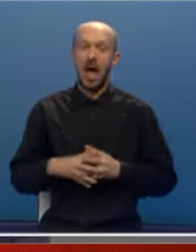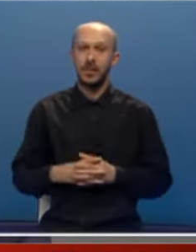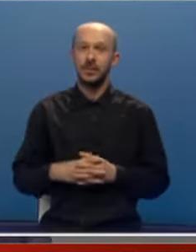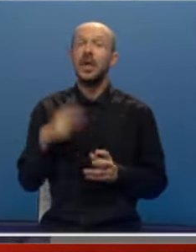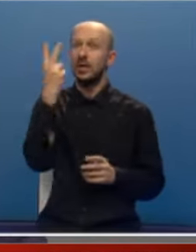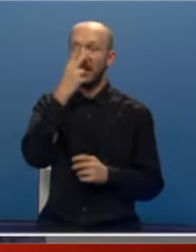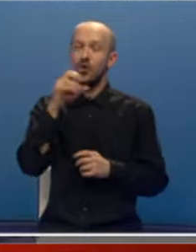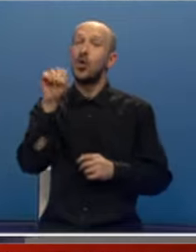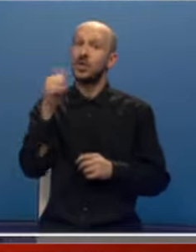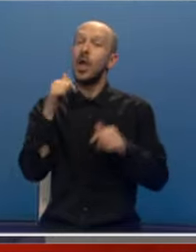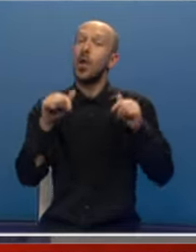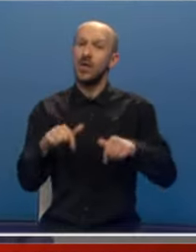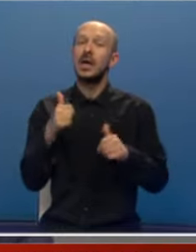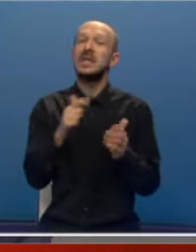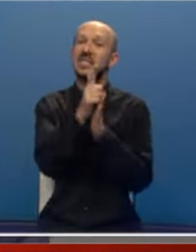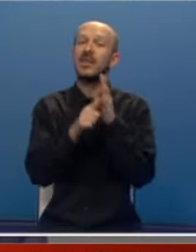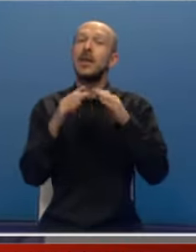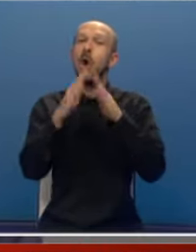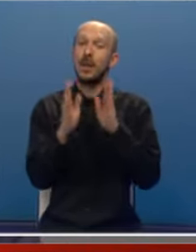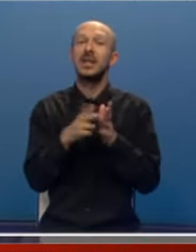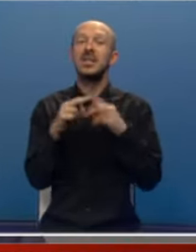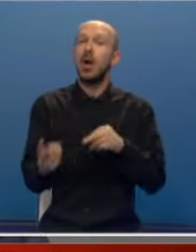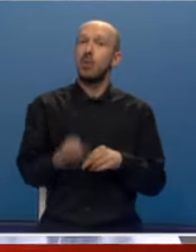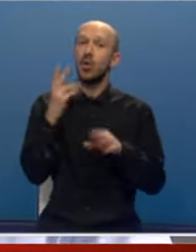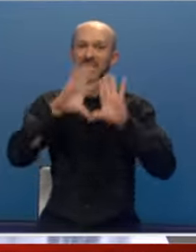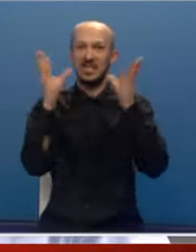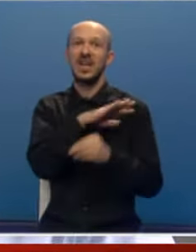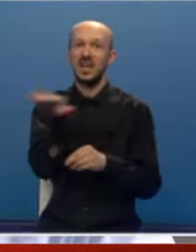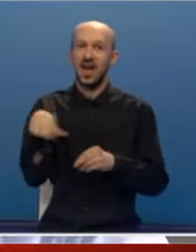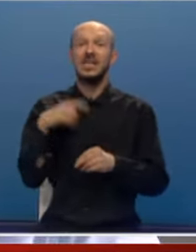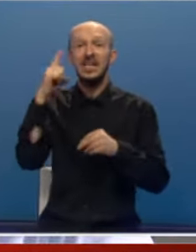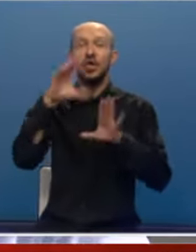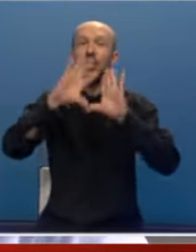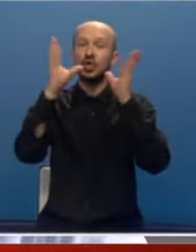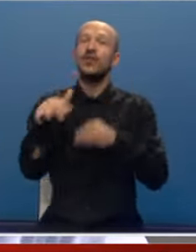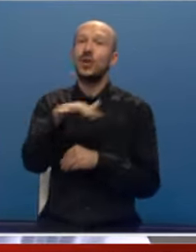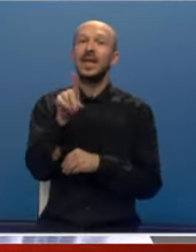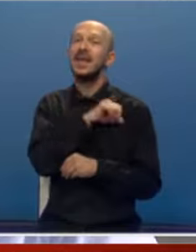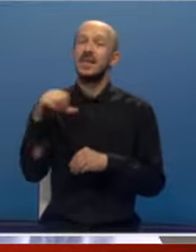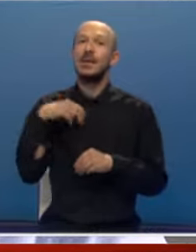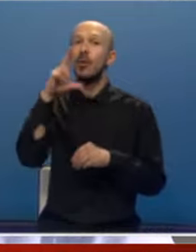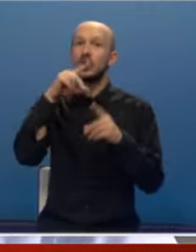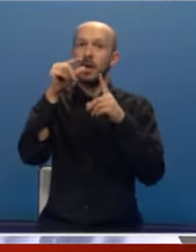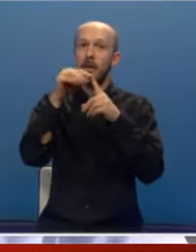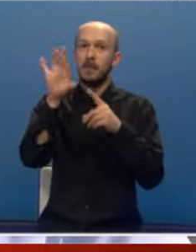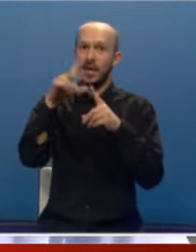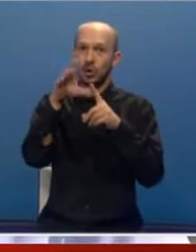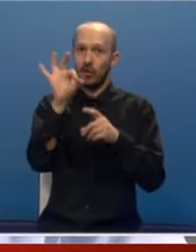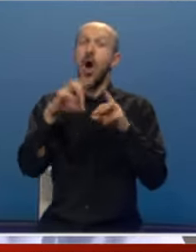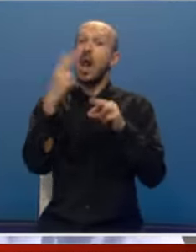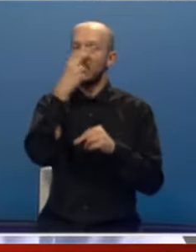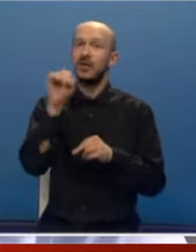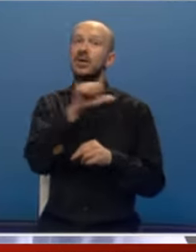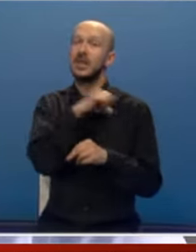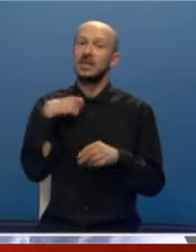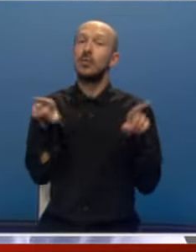Naravno da je ovako savremen objekat na ponos svih nas. Znači za čitavu regiju, ne samo za građana uopšte Petrovo, a naravno